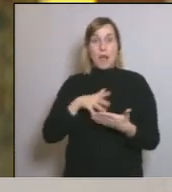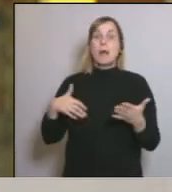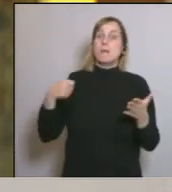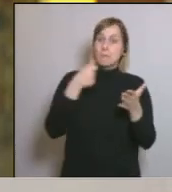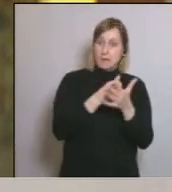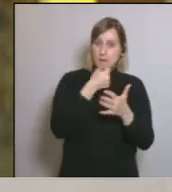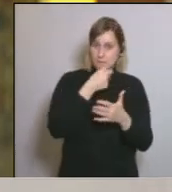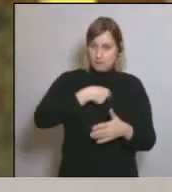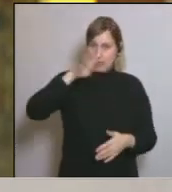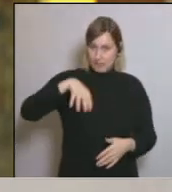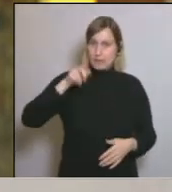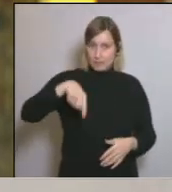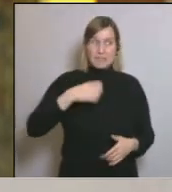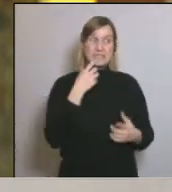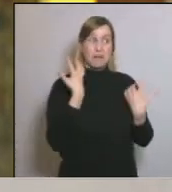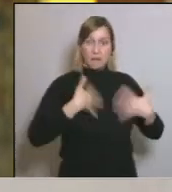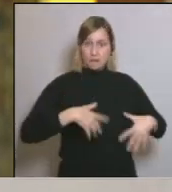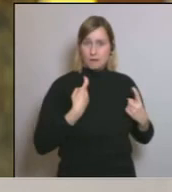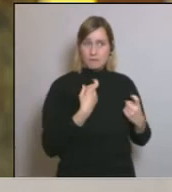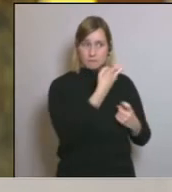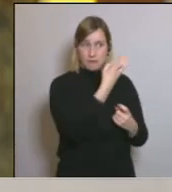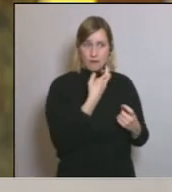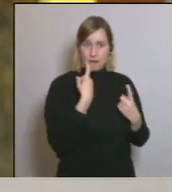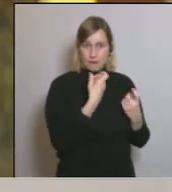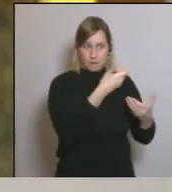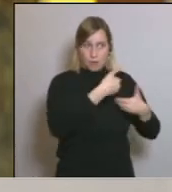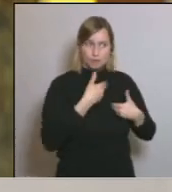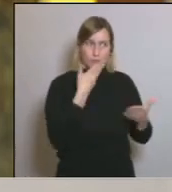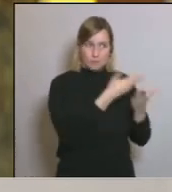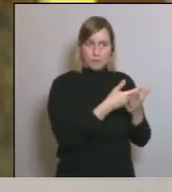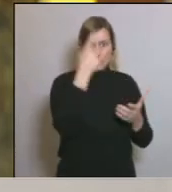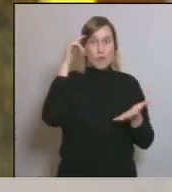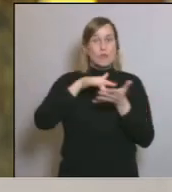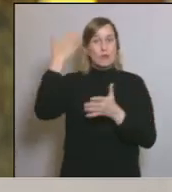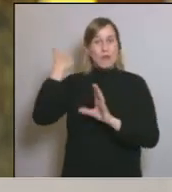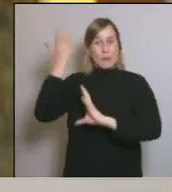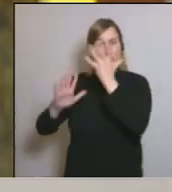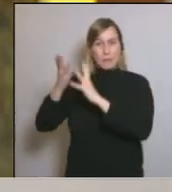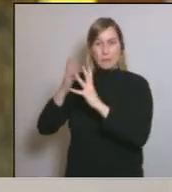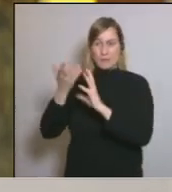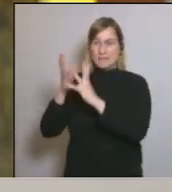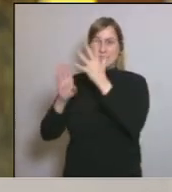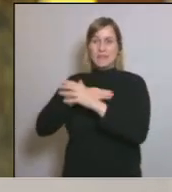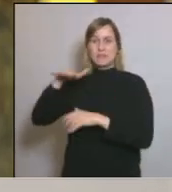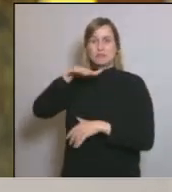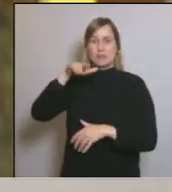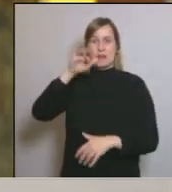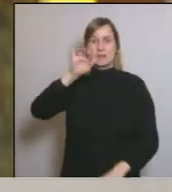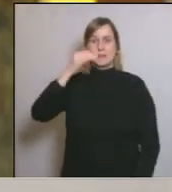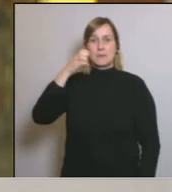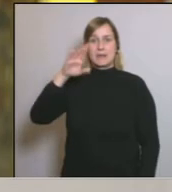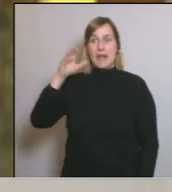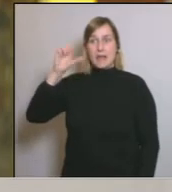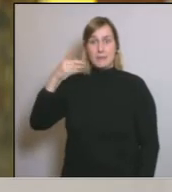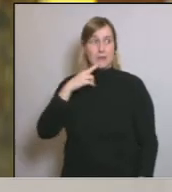catalans. Per tant, si ens han de venir a ajudar, ho demanarem. Ho vam fer per l'extinció dels incendis de Ribera d'Ebre. I els ho vaig agrair.